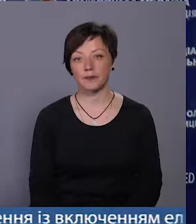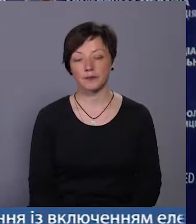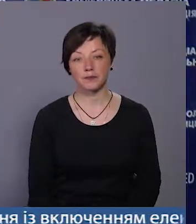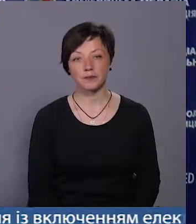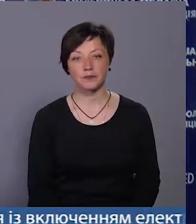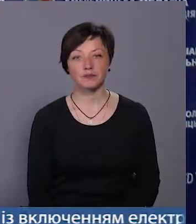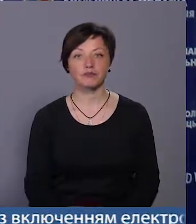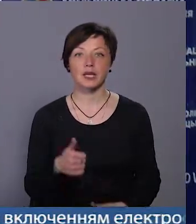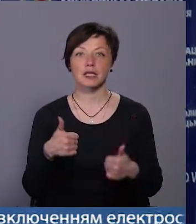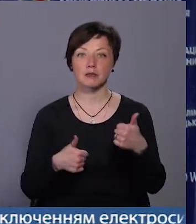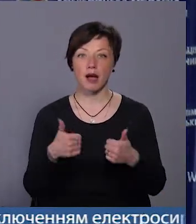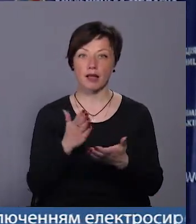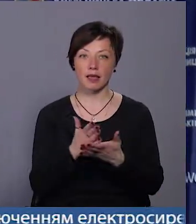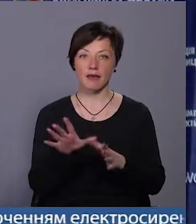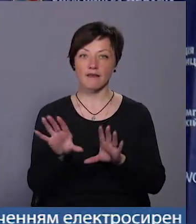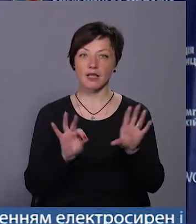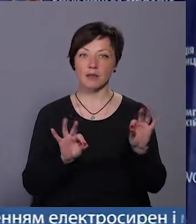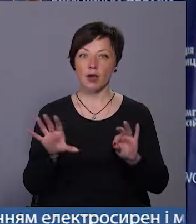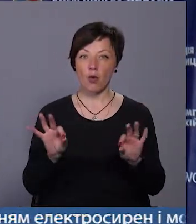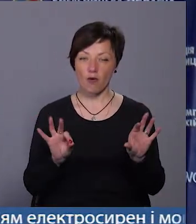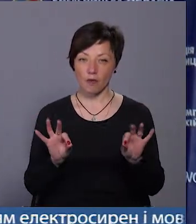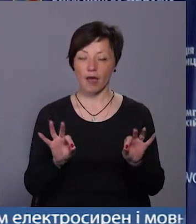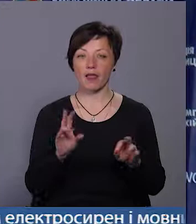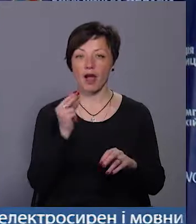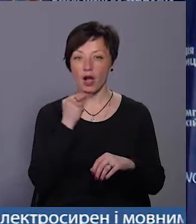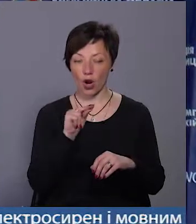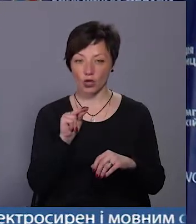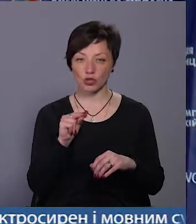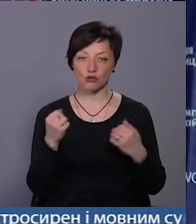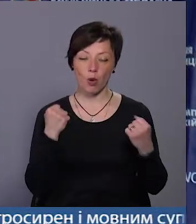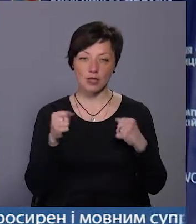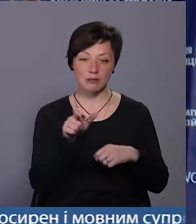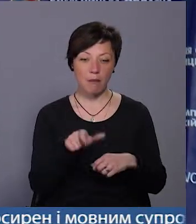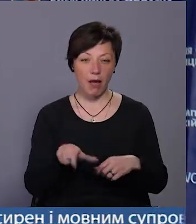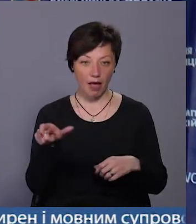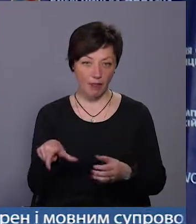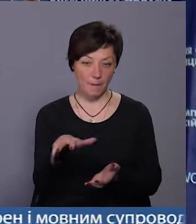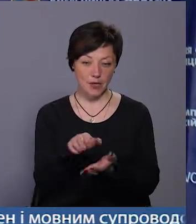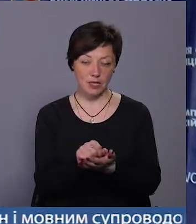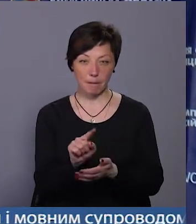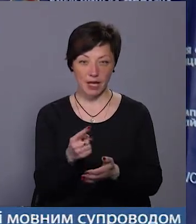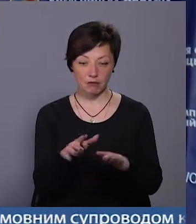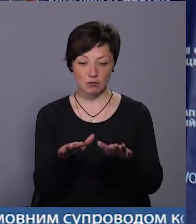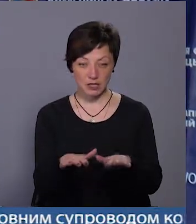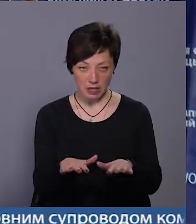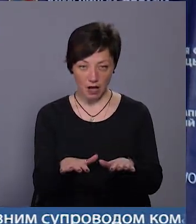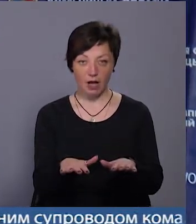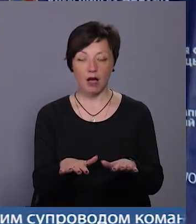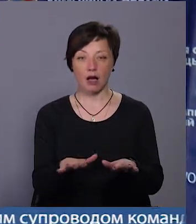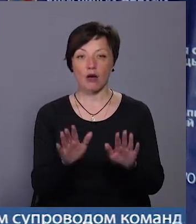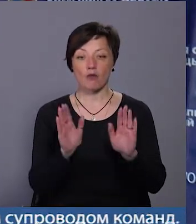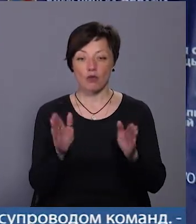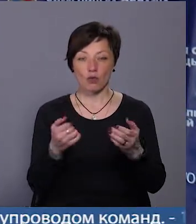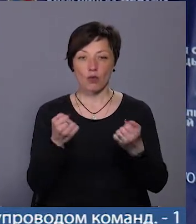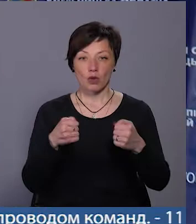Змагання є відбірковими. Найкращі спортсмени, які посядуть перші місця, вони виборюють